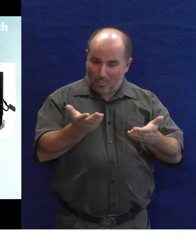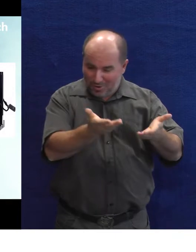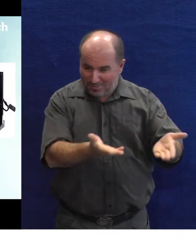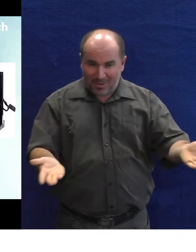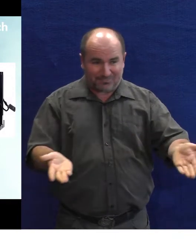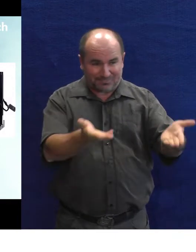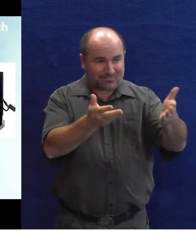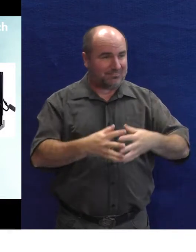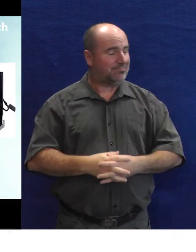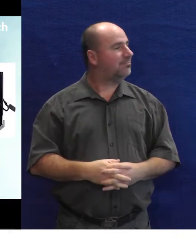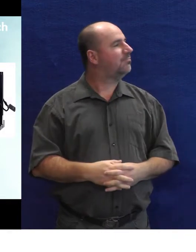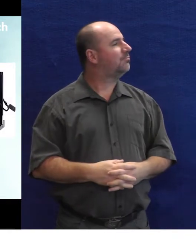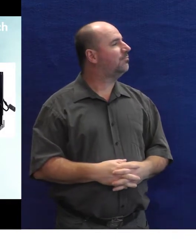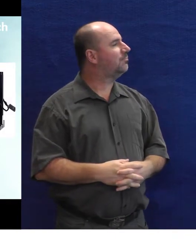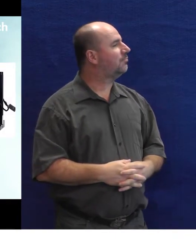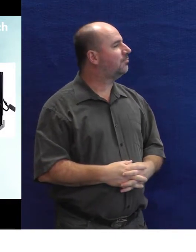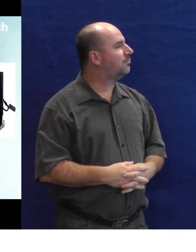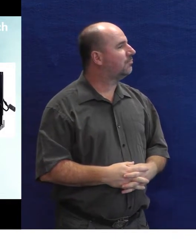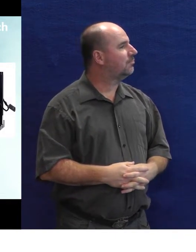a vyskoušet, jak fungují.